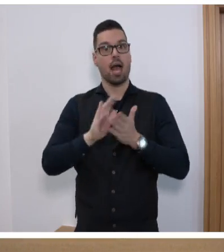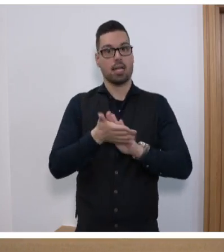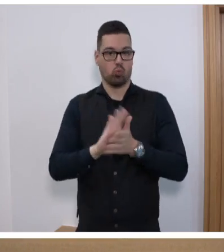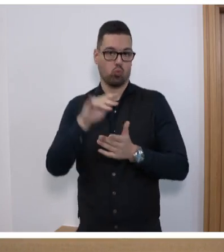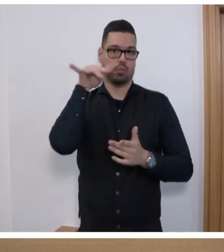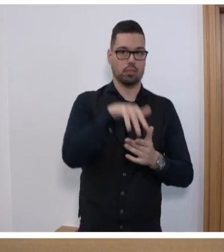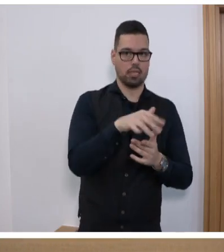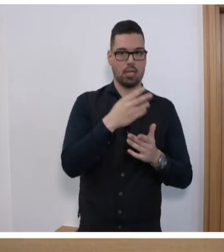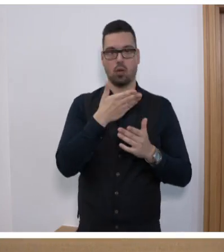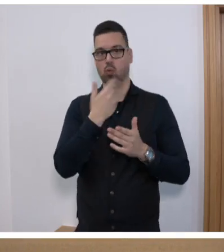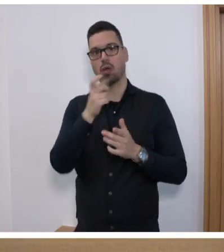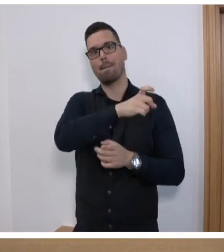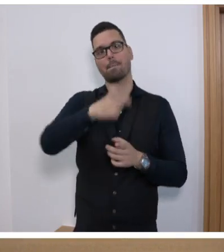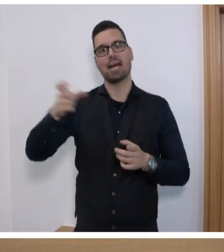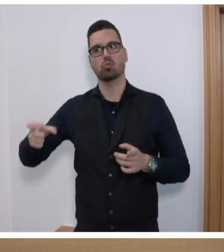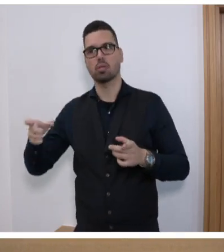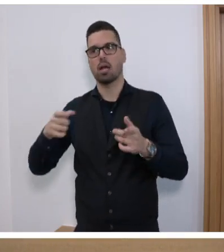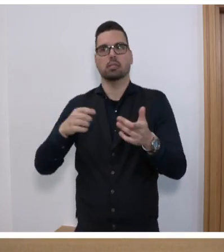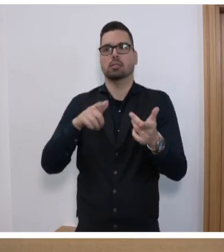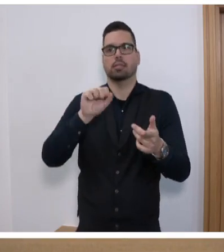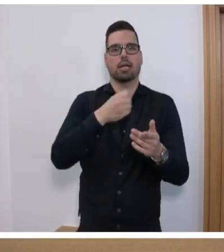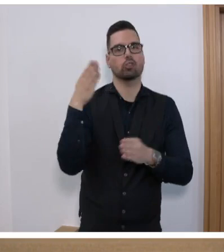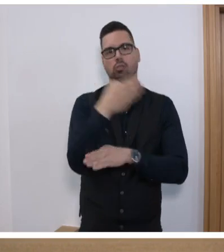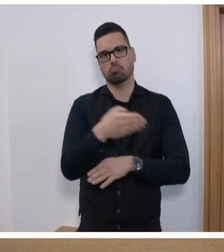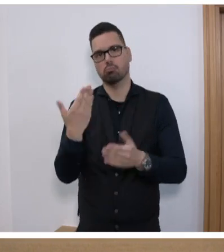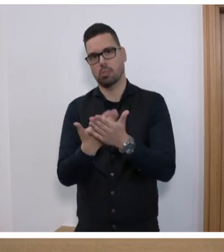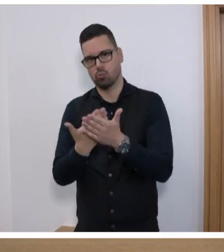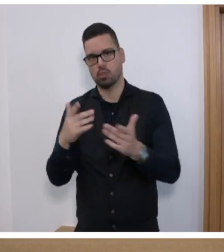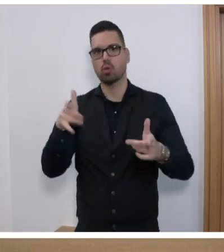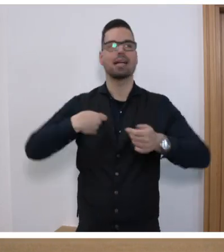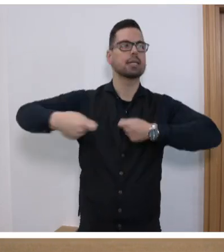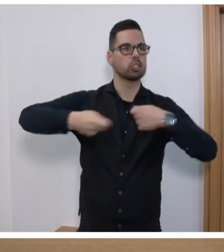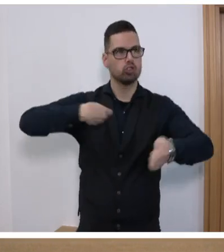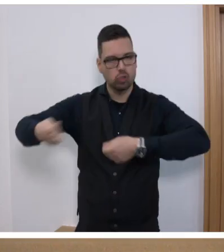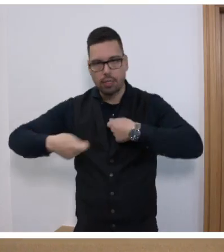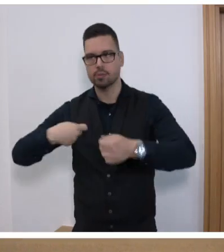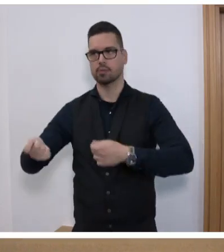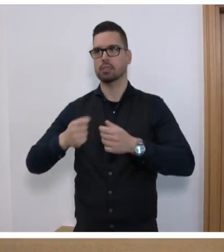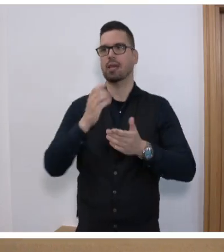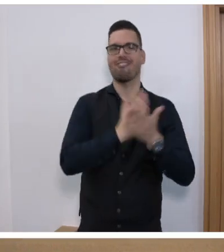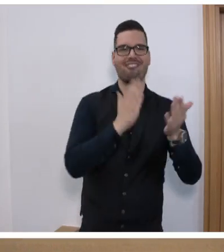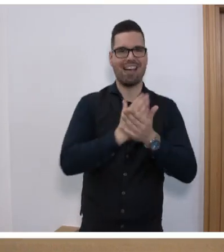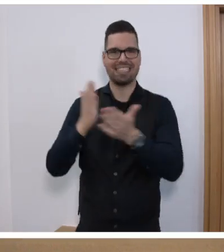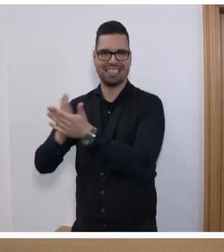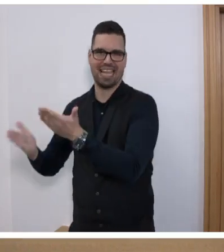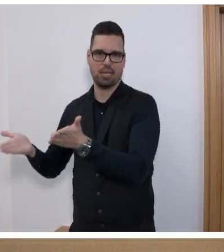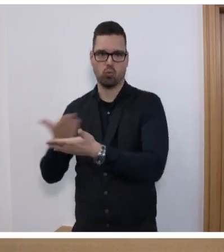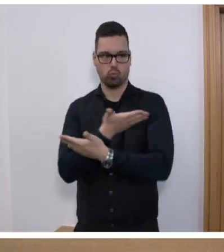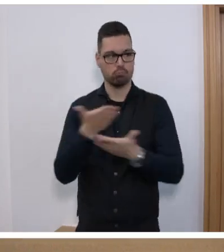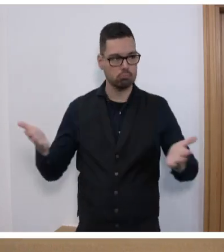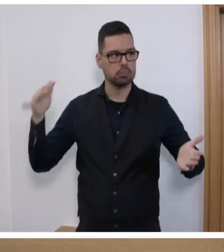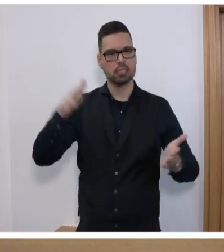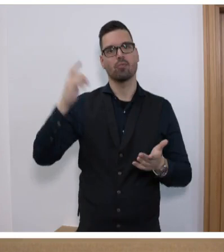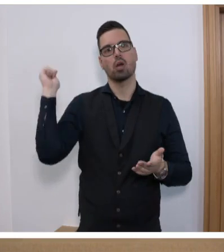ungeachtet einer personellen Verhinderung der zur Entscheidungsfindung geschäftsverteilungsmäßig an sich vorgesehenen